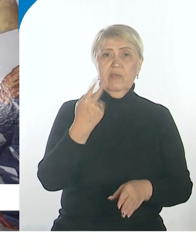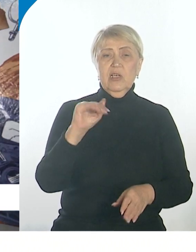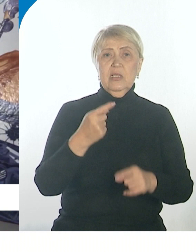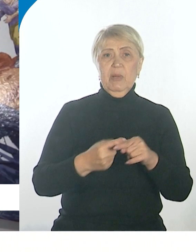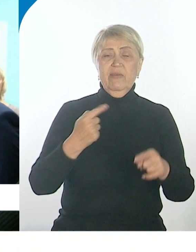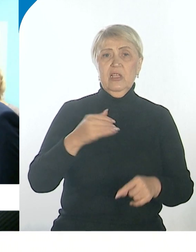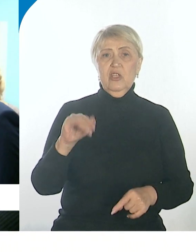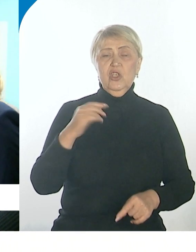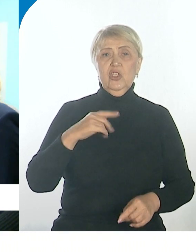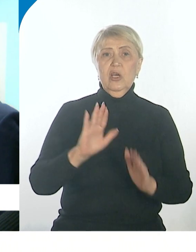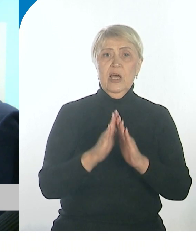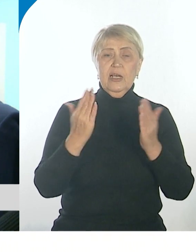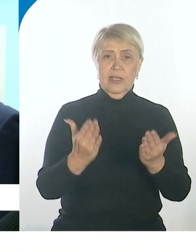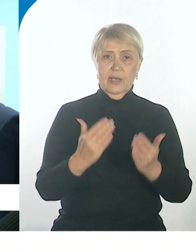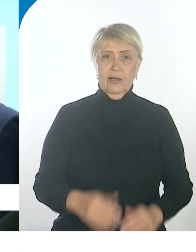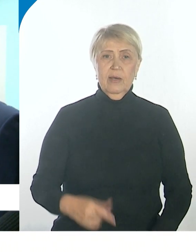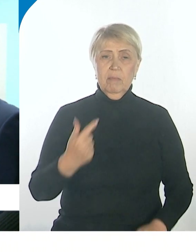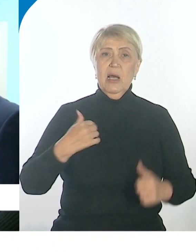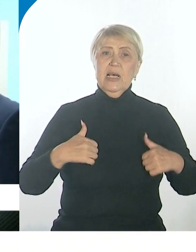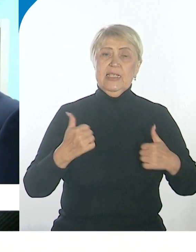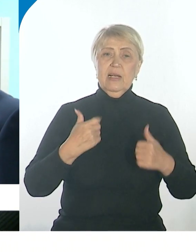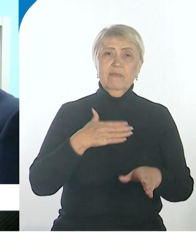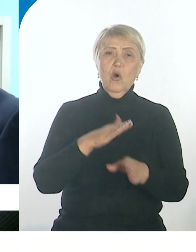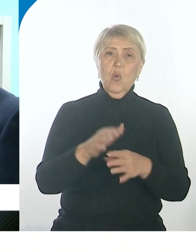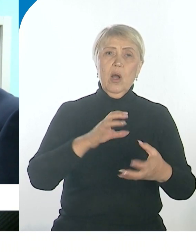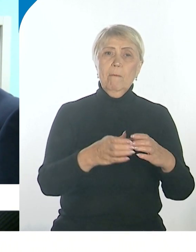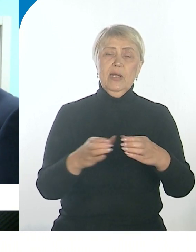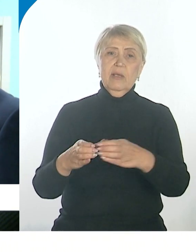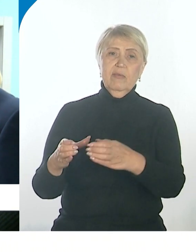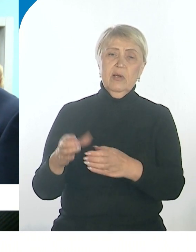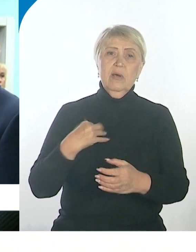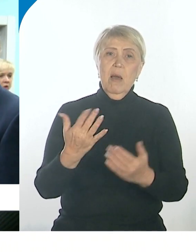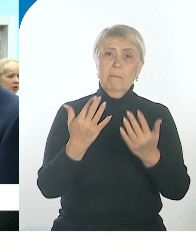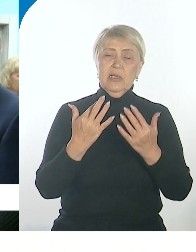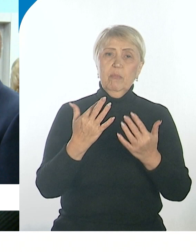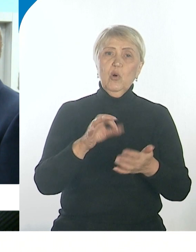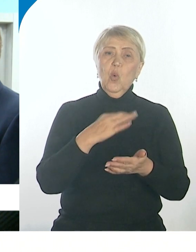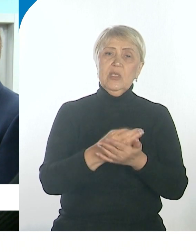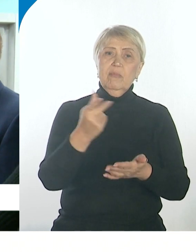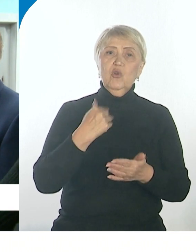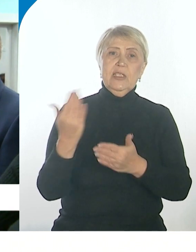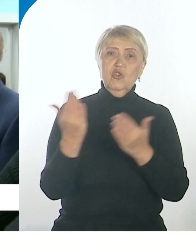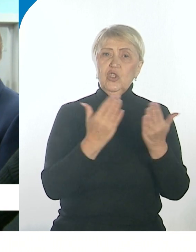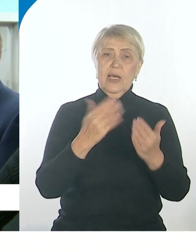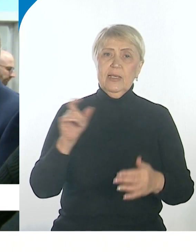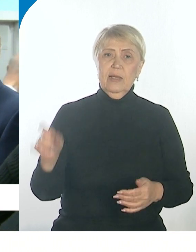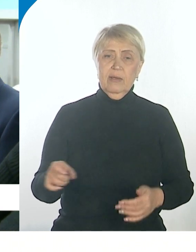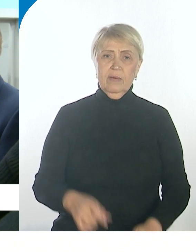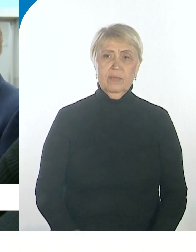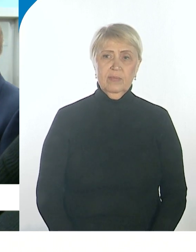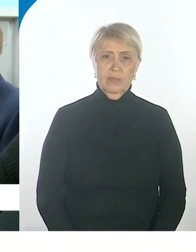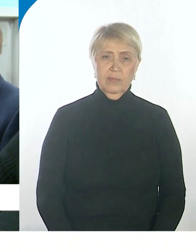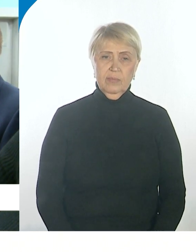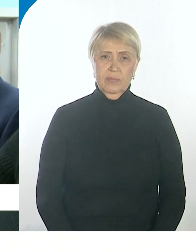Наш отдел комплектования старается комплектовать фонд библиотеки по запросам читателей. Есть журналы отказов читателям.